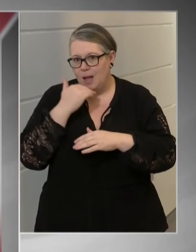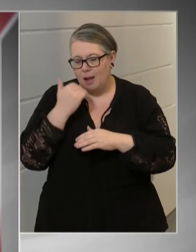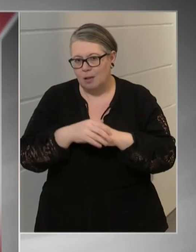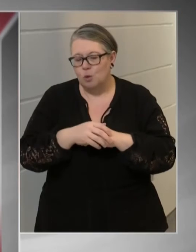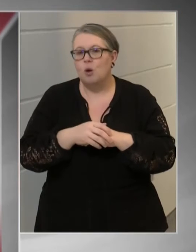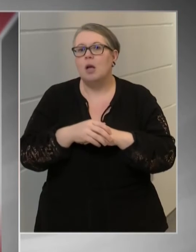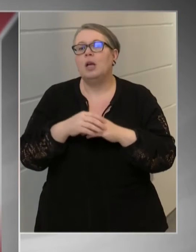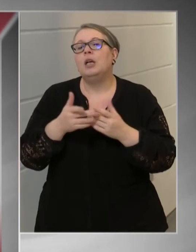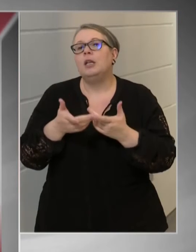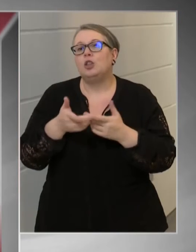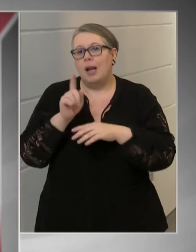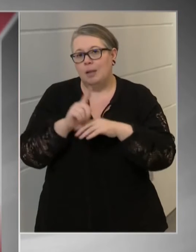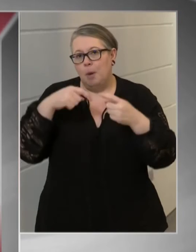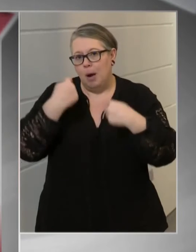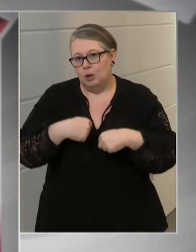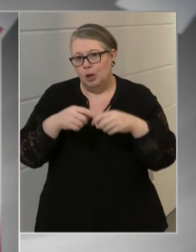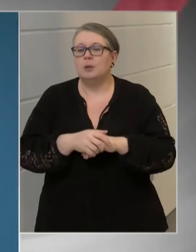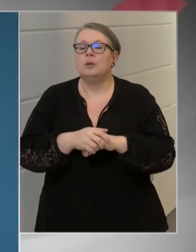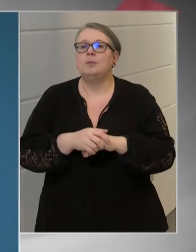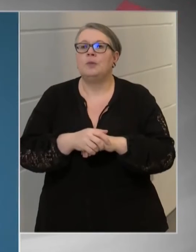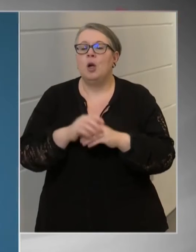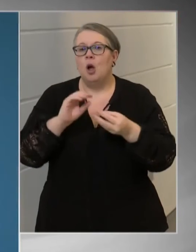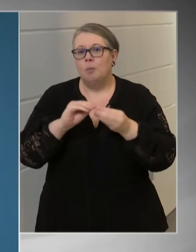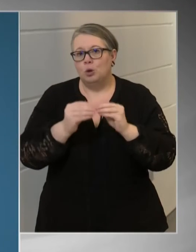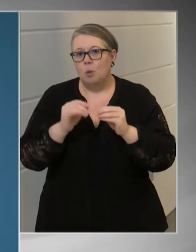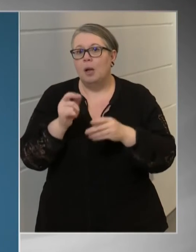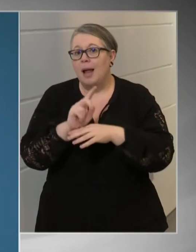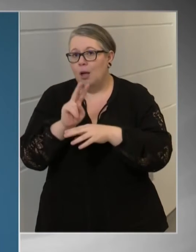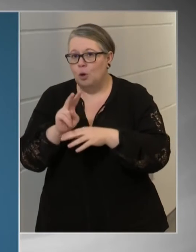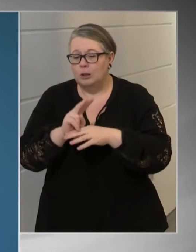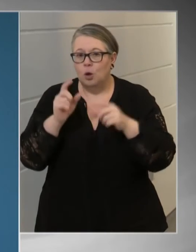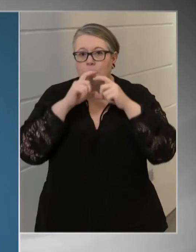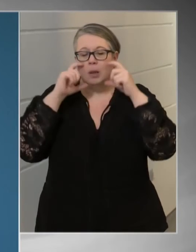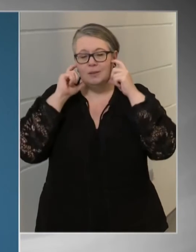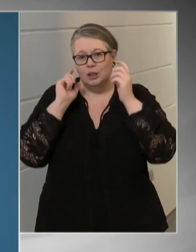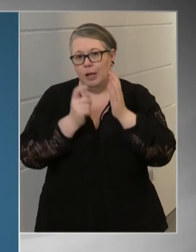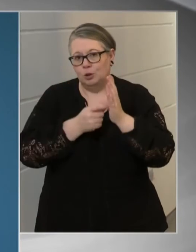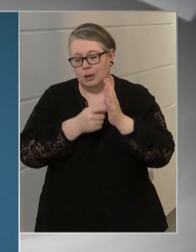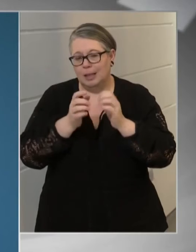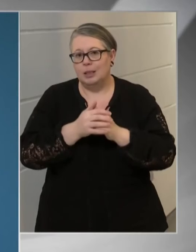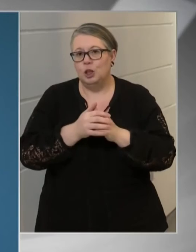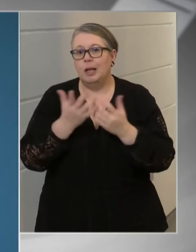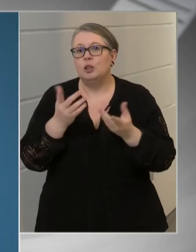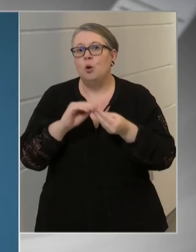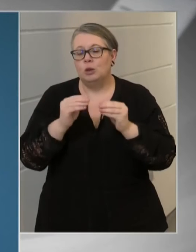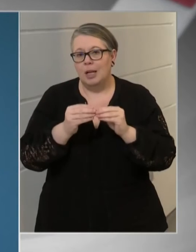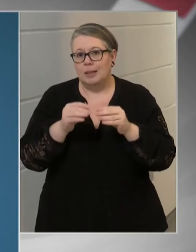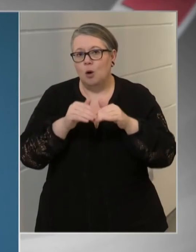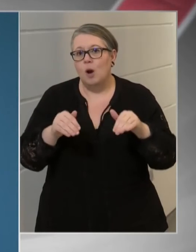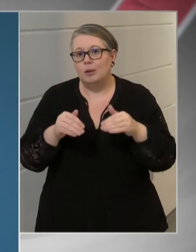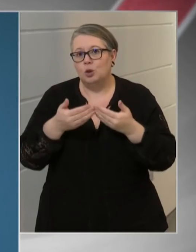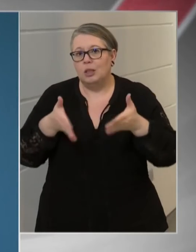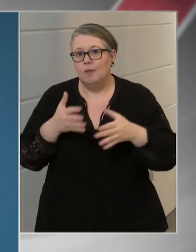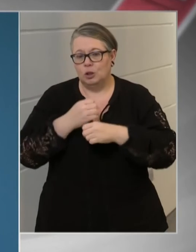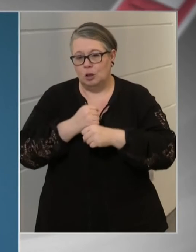személlyel szemben intézkedtek a rendőrök. Az üzletekben is ellenőrizik a maszkviselési kötelezettséget, illetve az üzletek korlátozott